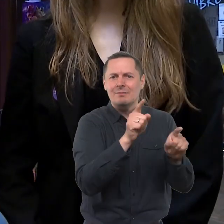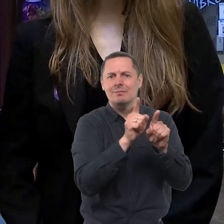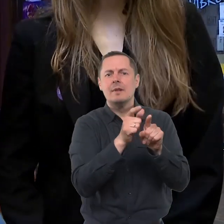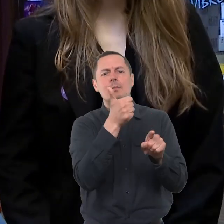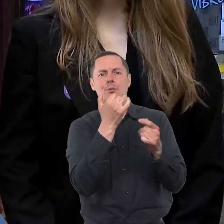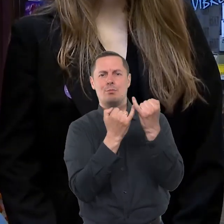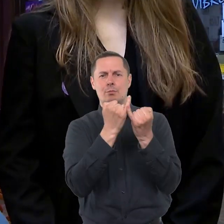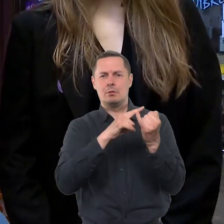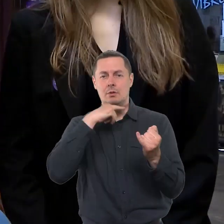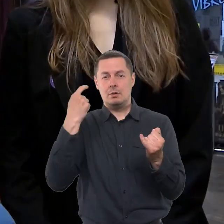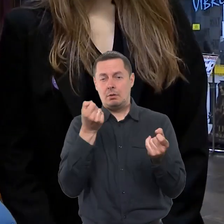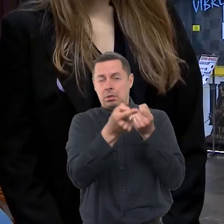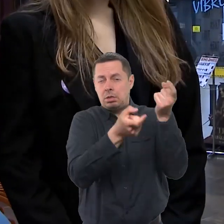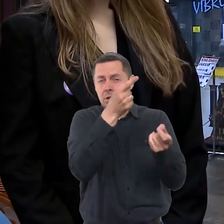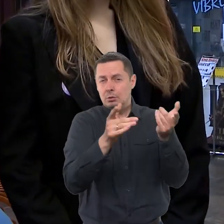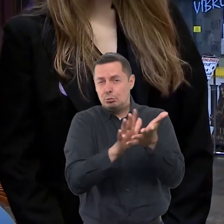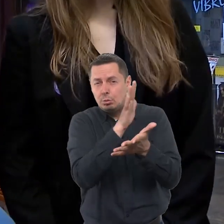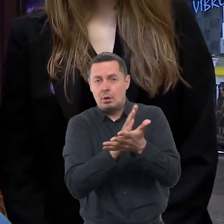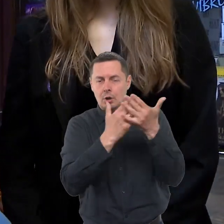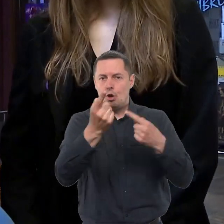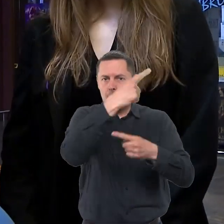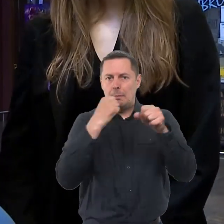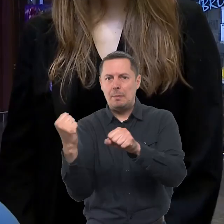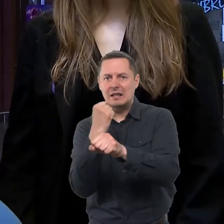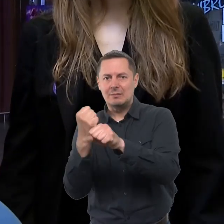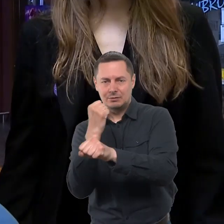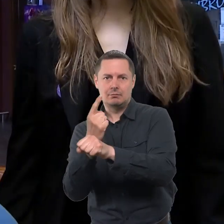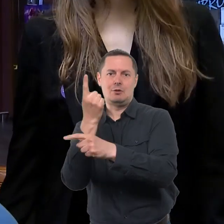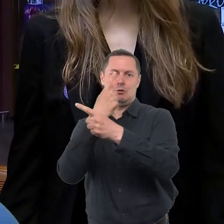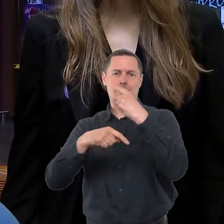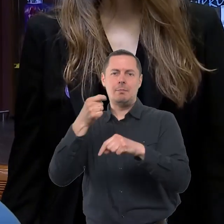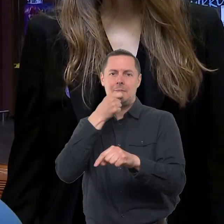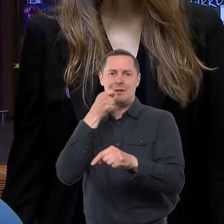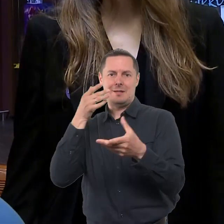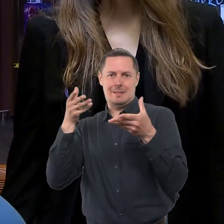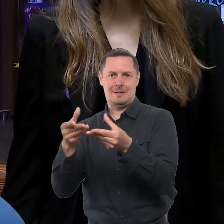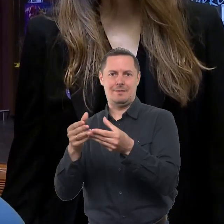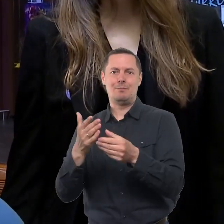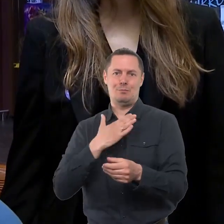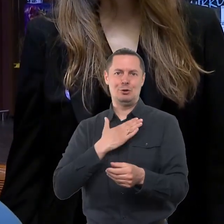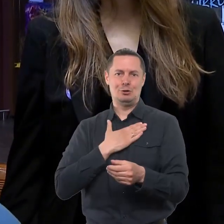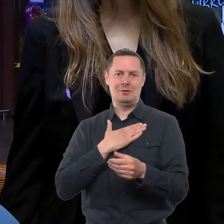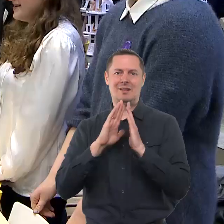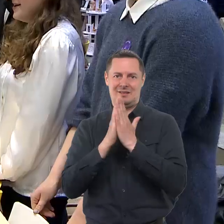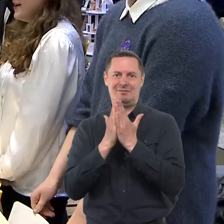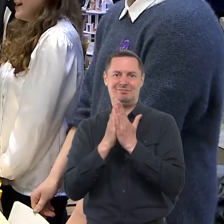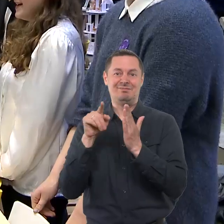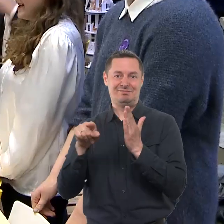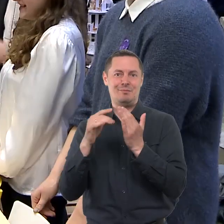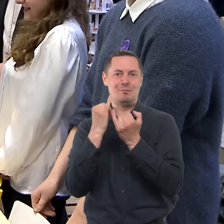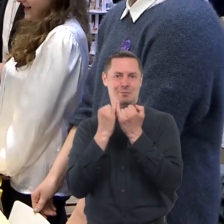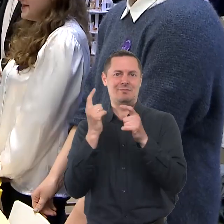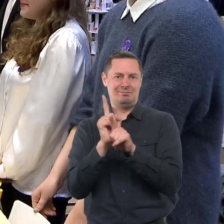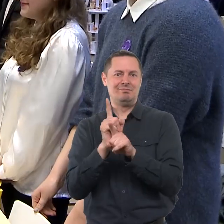labai daug popieriaus yra išmetama ir labai mažai jos dalis yra perdipama. Dėl mūsų atvirukai yra pagaminti 100 procentų iš perdipių popieriaus. Tokiamis